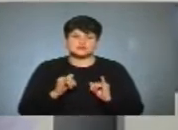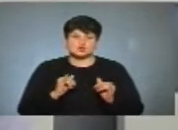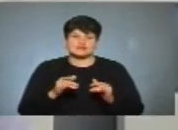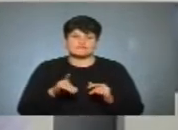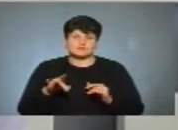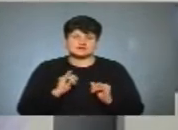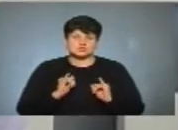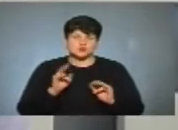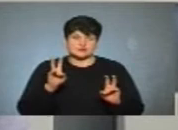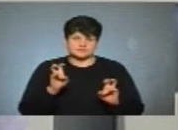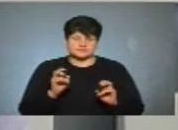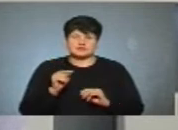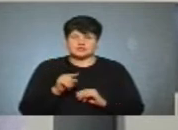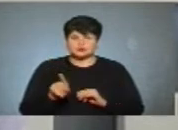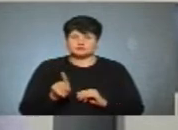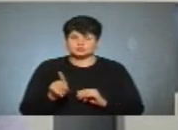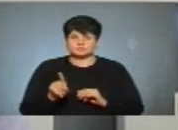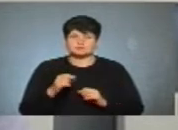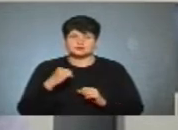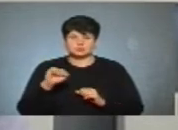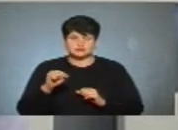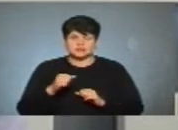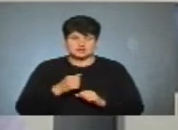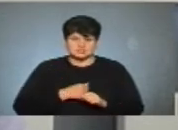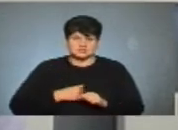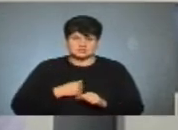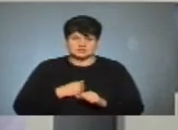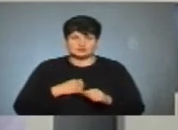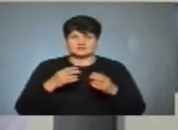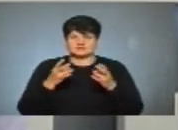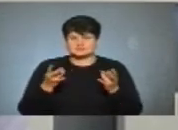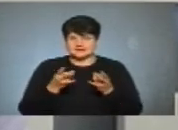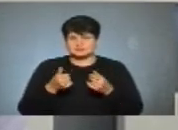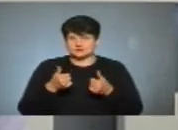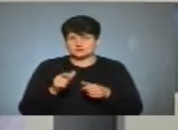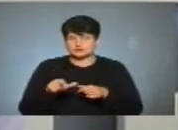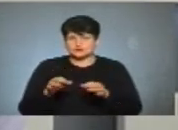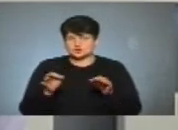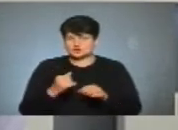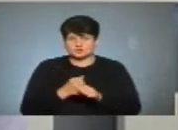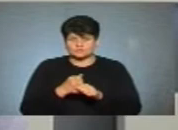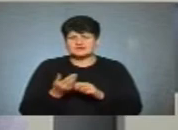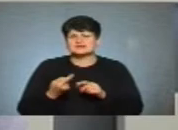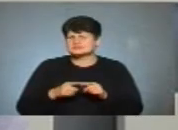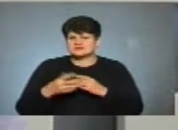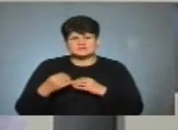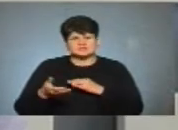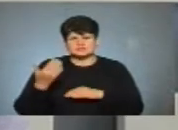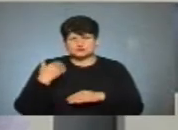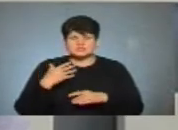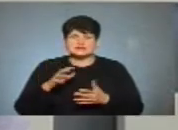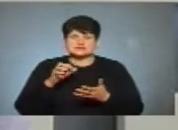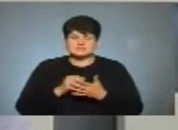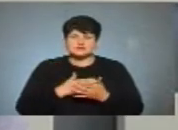Ви знаєте, для того, щоб тріумфувало зло, достатньо хорошим людям нічого не робити. Ця позиція в мене давно, я займаюся